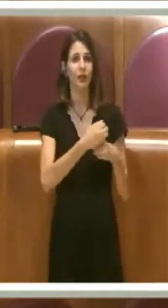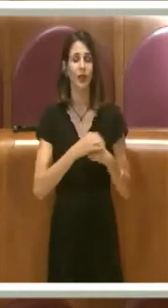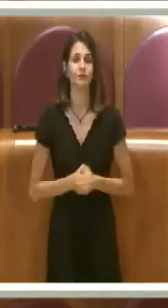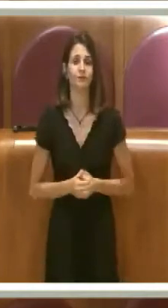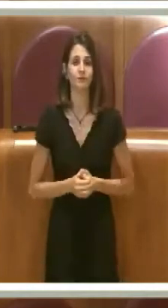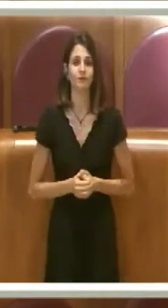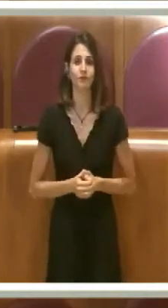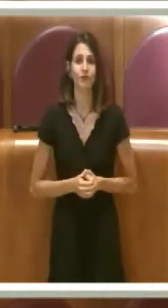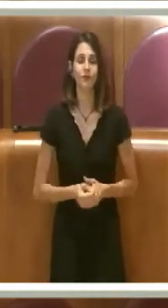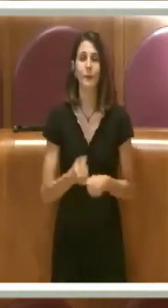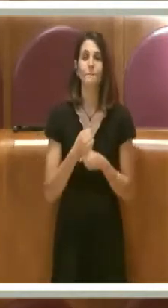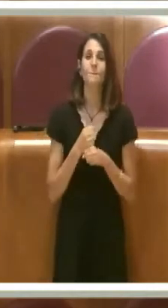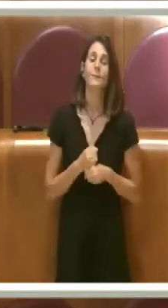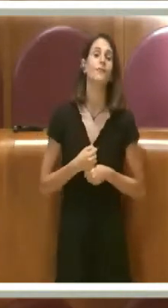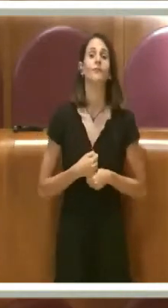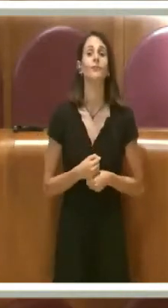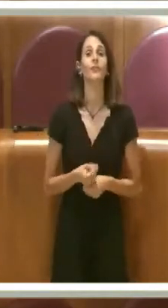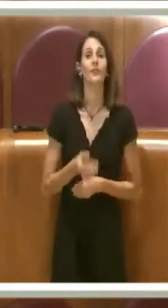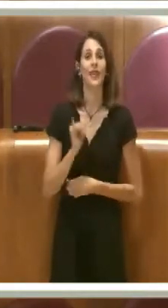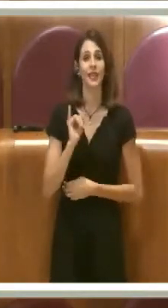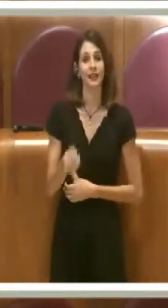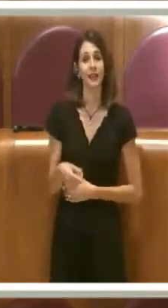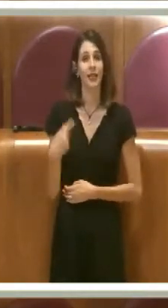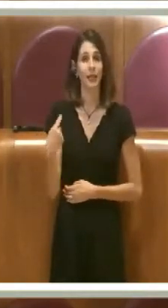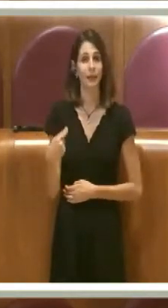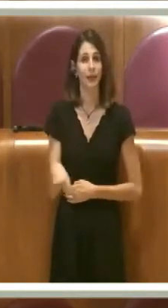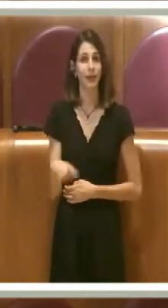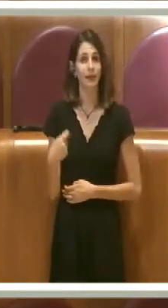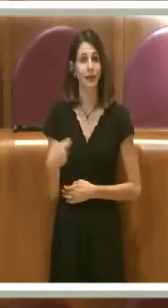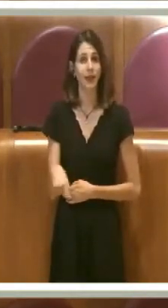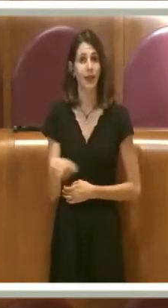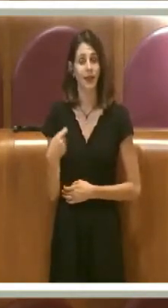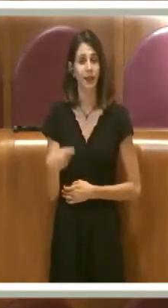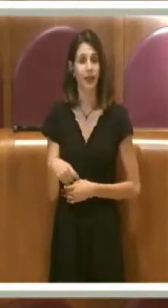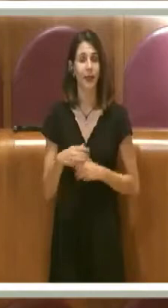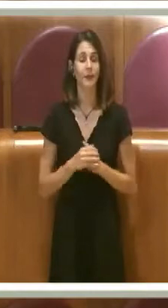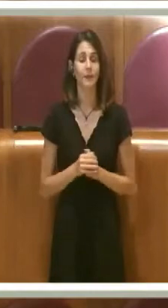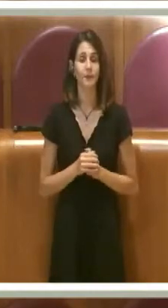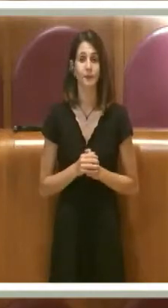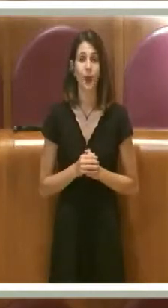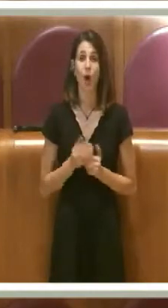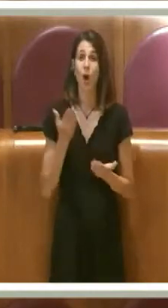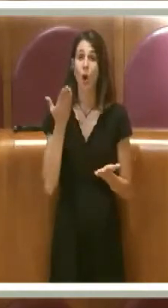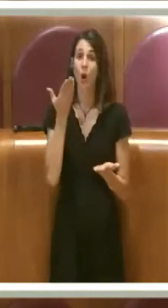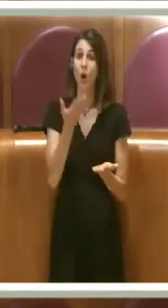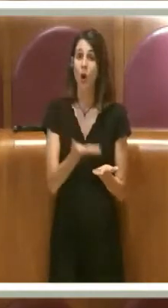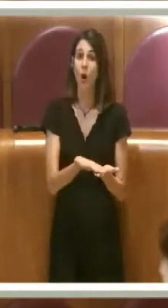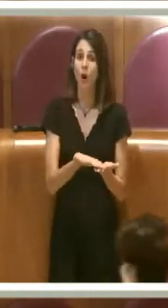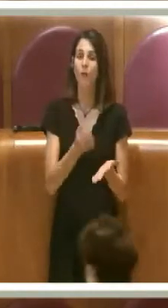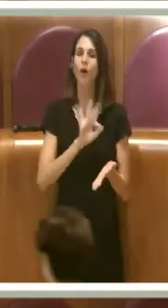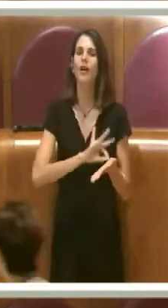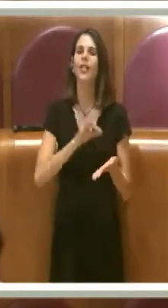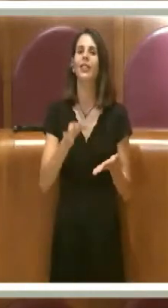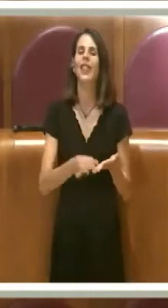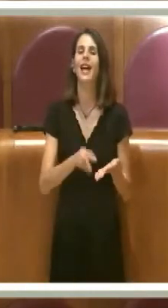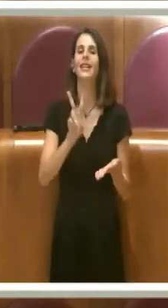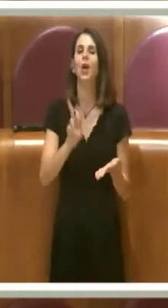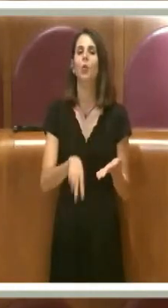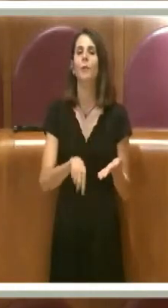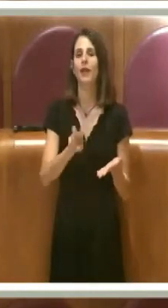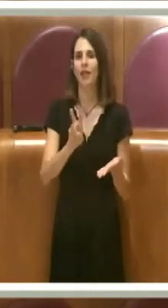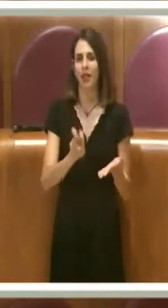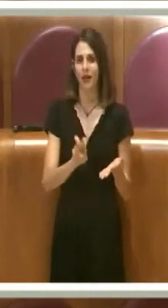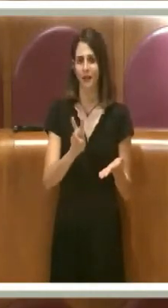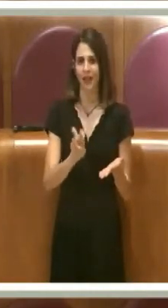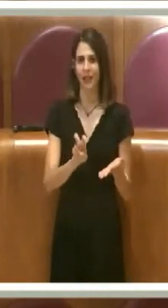Presidente, questa è una proposta che è datata a 2020, quindi è